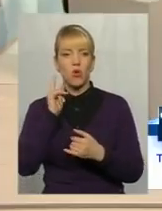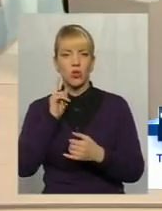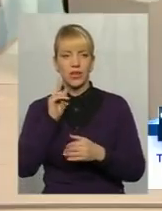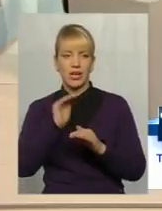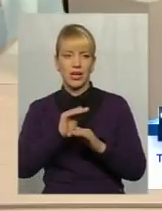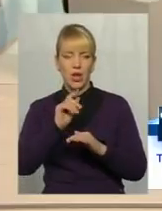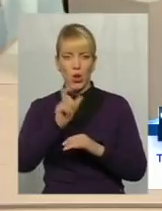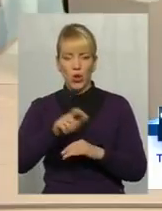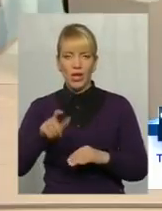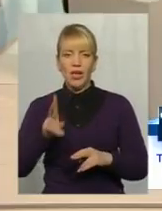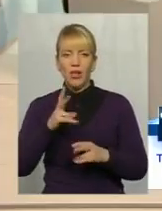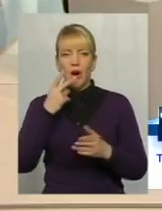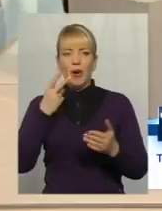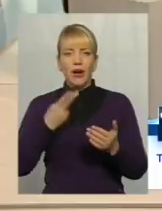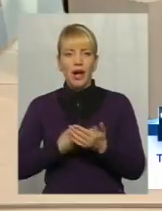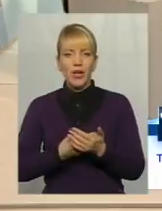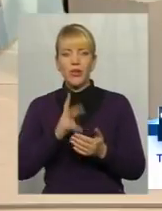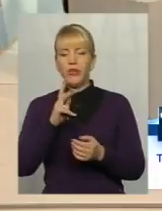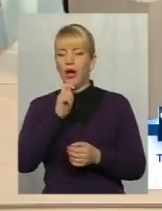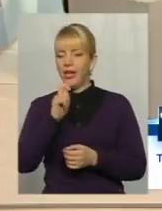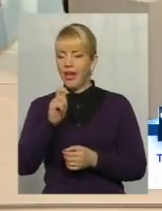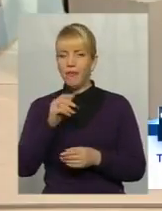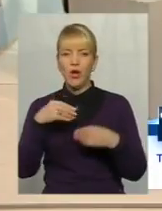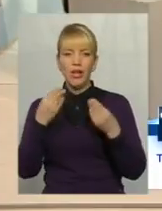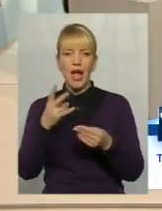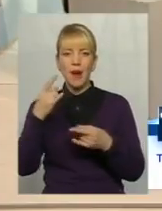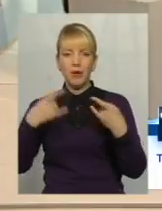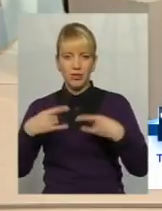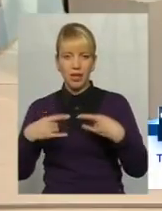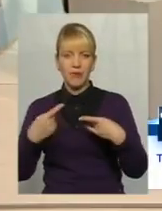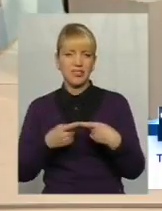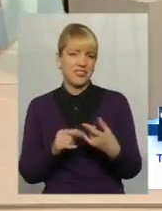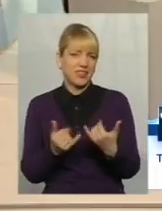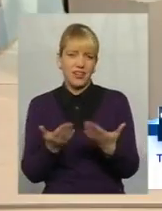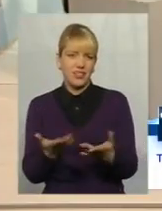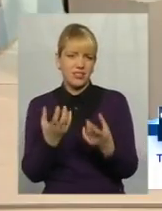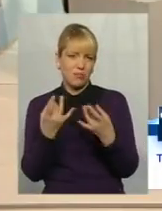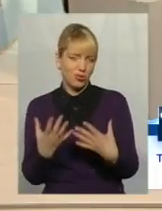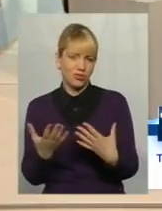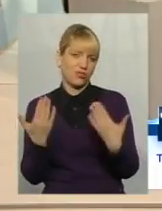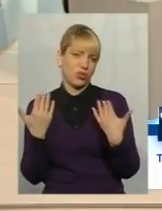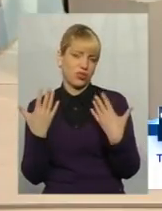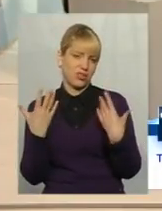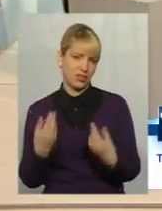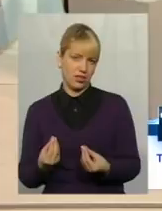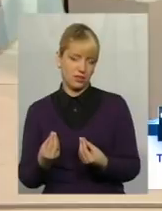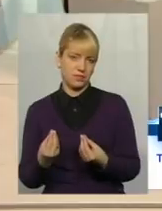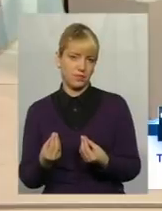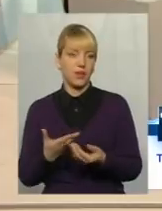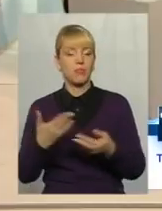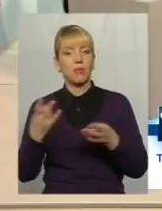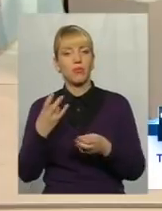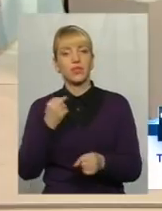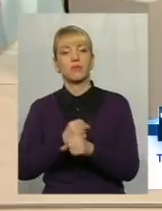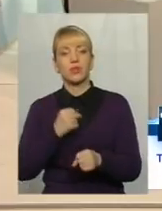людей, які показують, дають інтервію по телебаченні. Для них це просто черговий вихідний день. Ми повинні